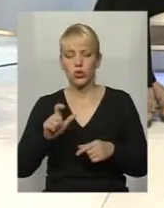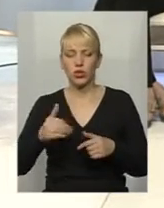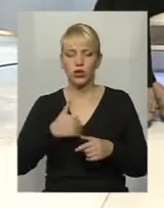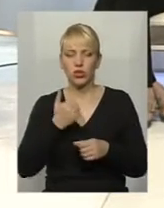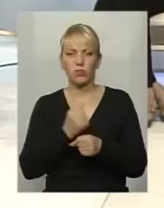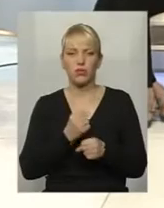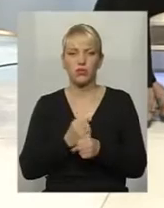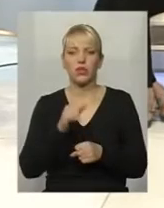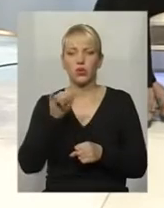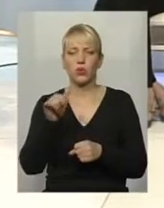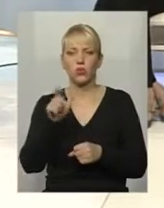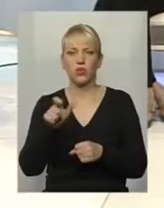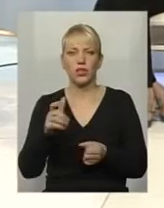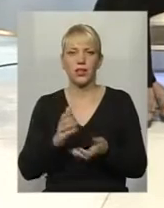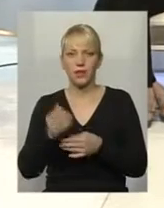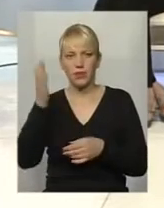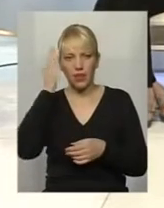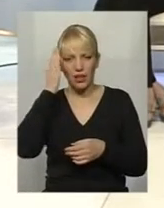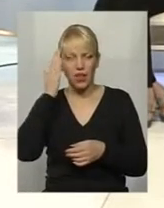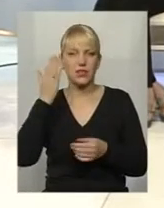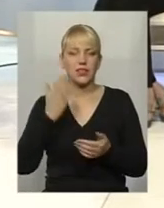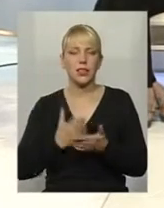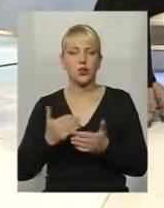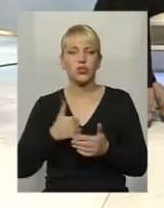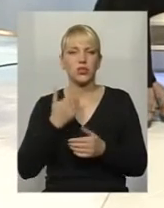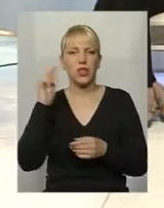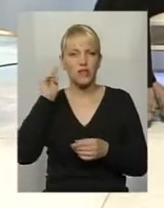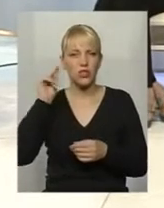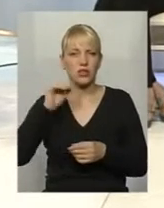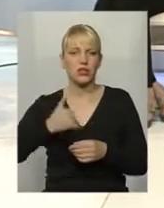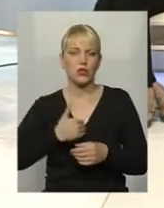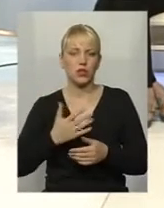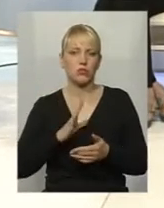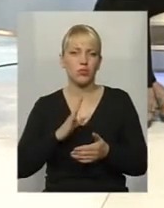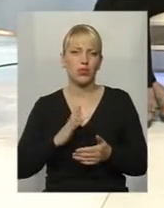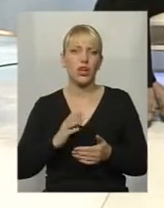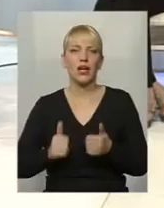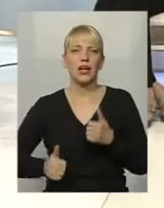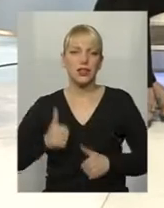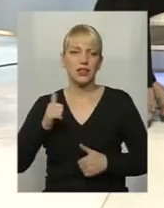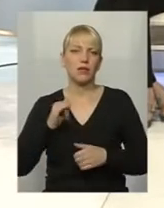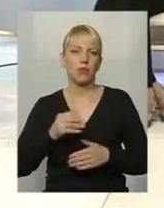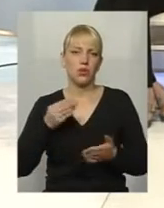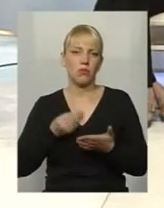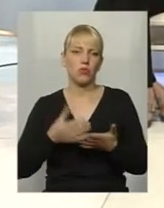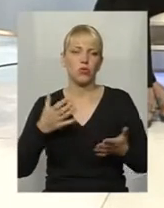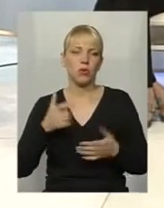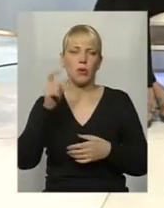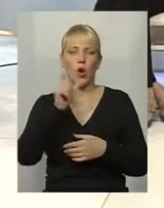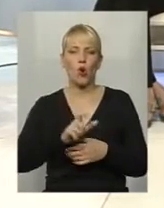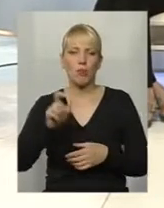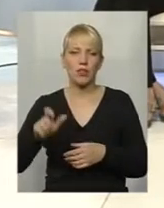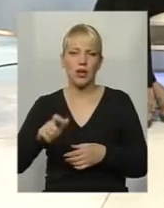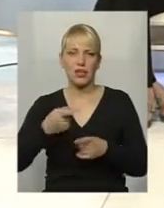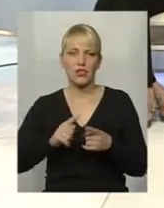мають таланти, вони хочуть навчатися, вони хочуть бути гідними і повноцінними громадянами цієї країни і цього